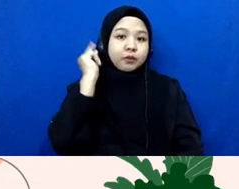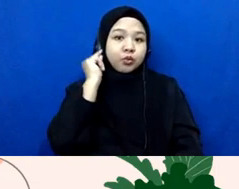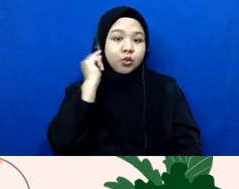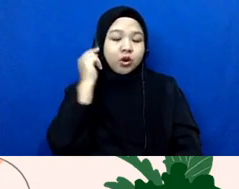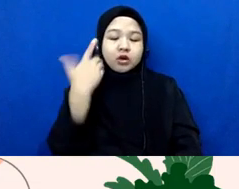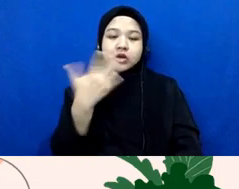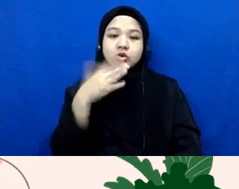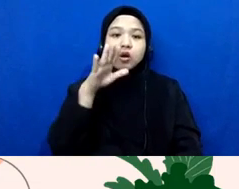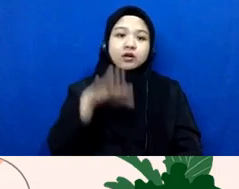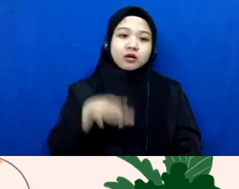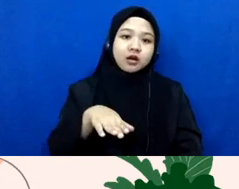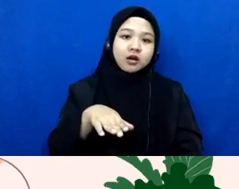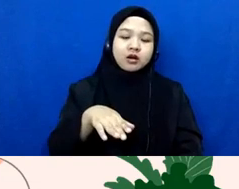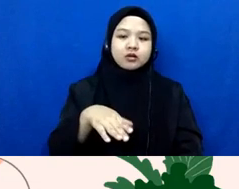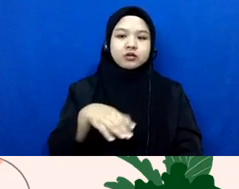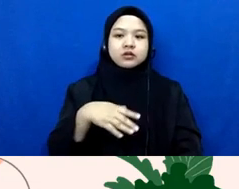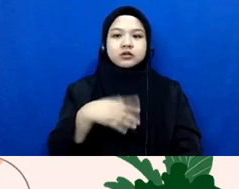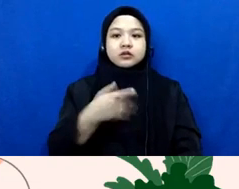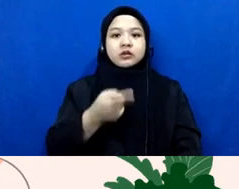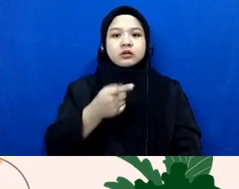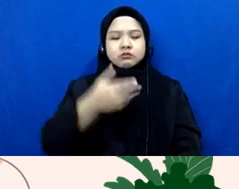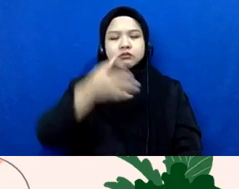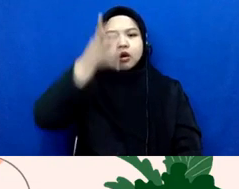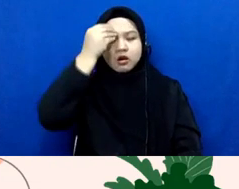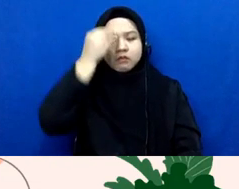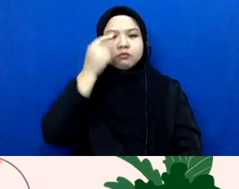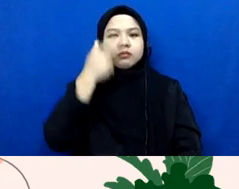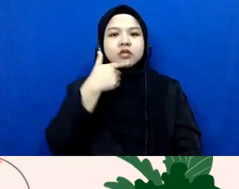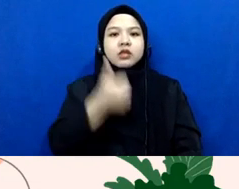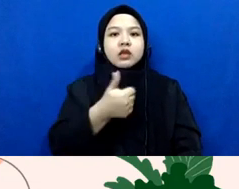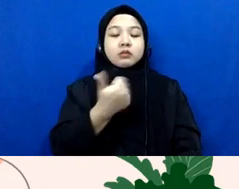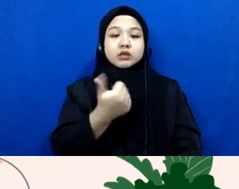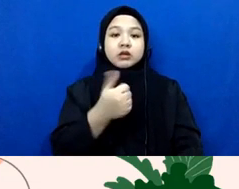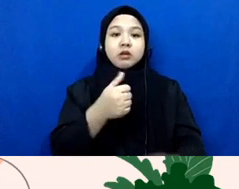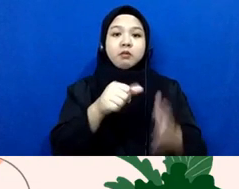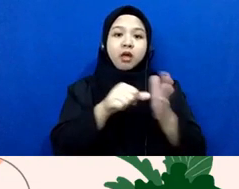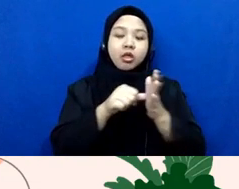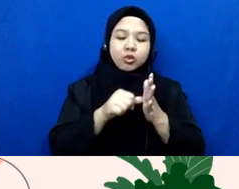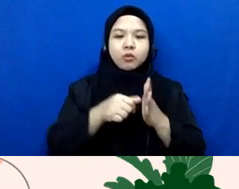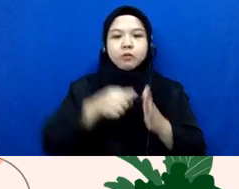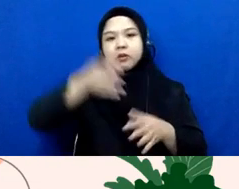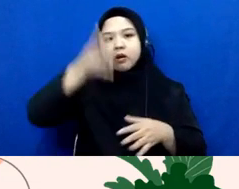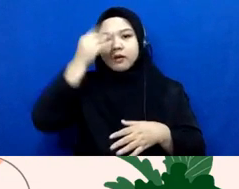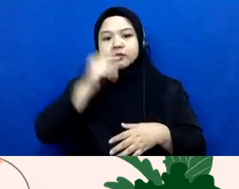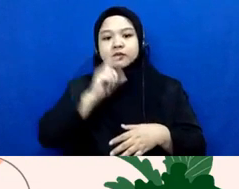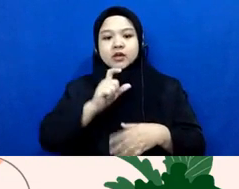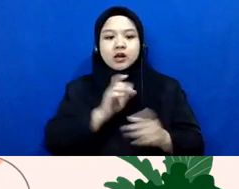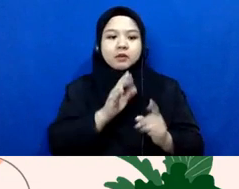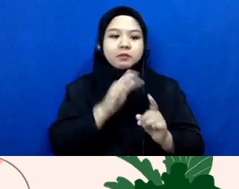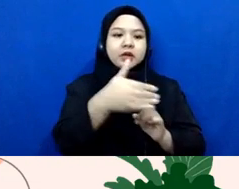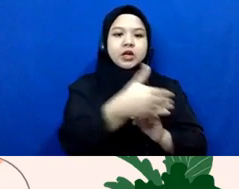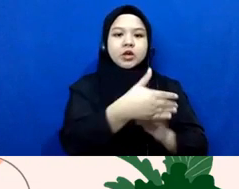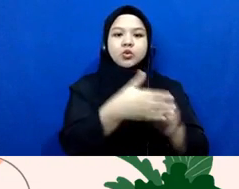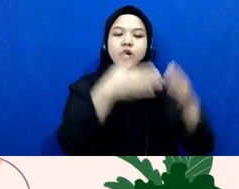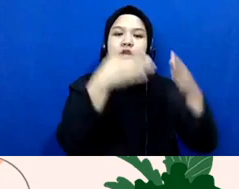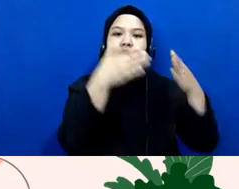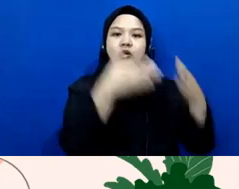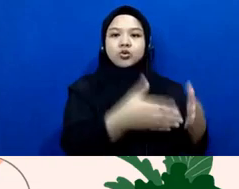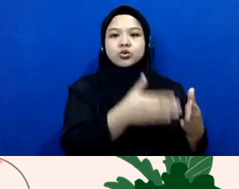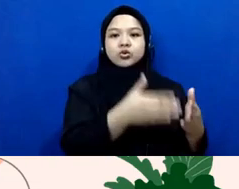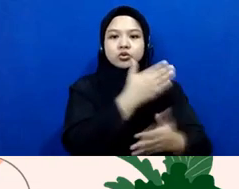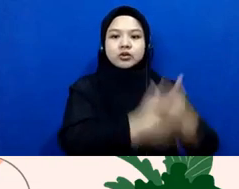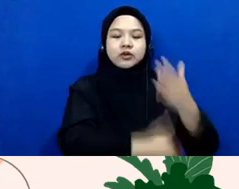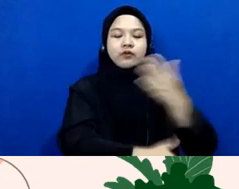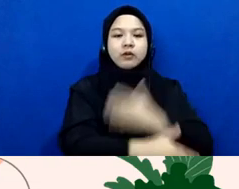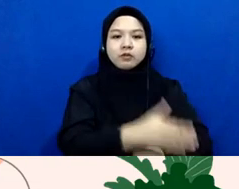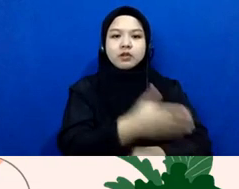seorang anak pengetahuan ini penting membantu jurnalis untuk memahami prinsip perlindungan yang lebih khas bagi difabel yang